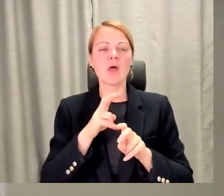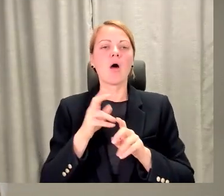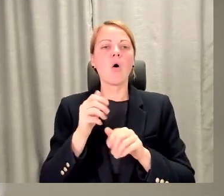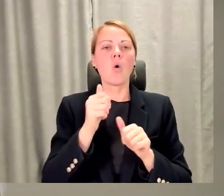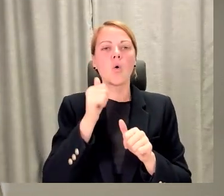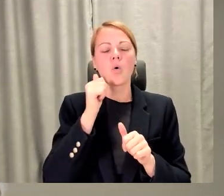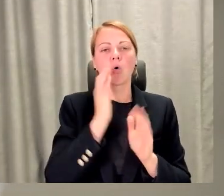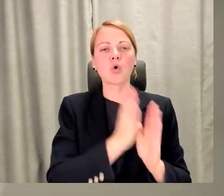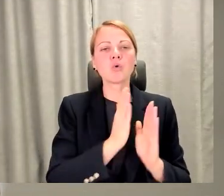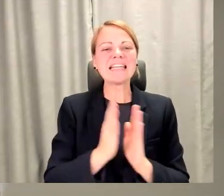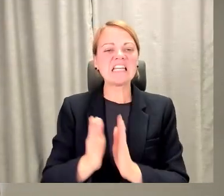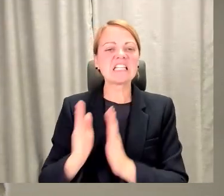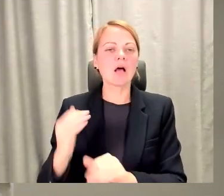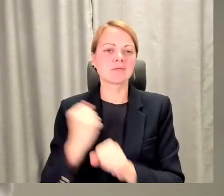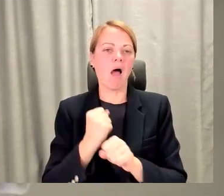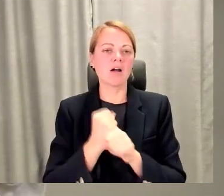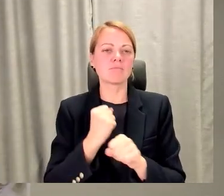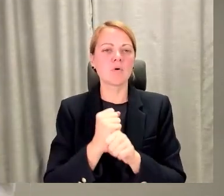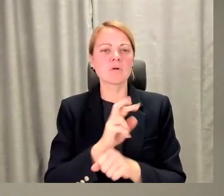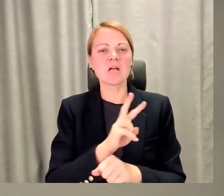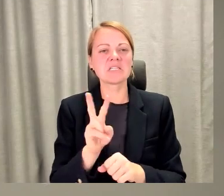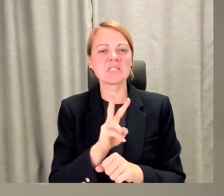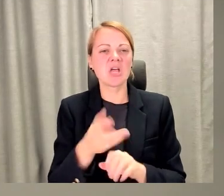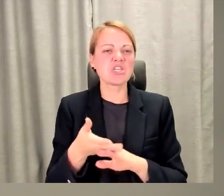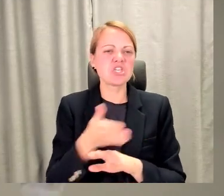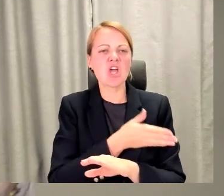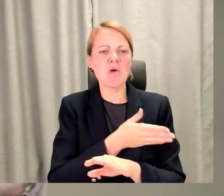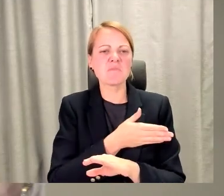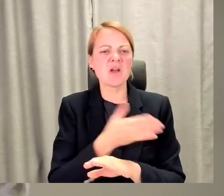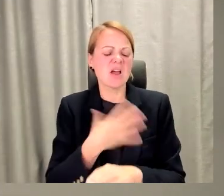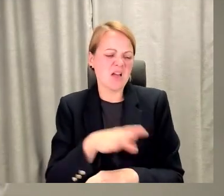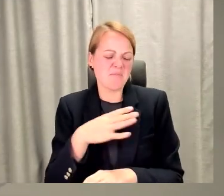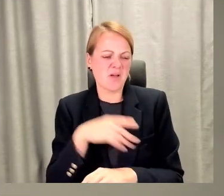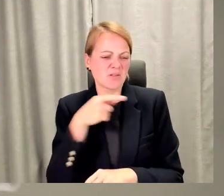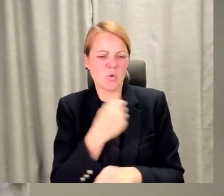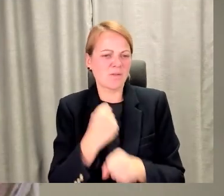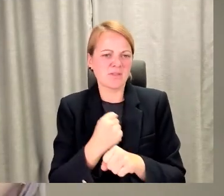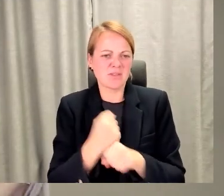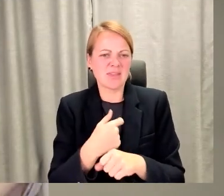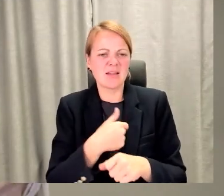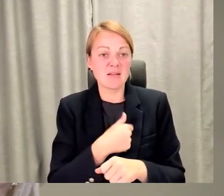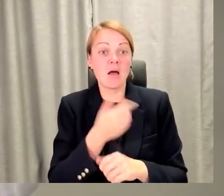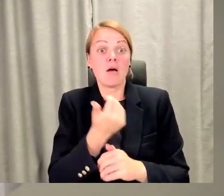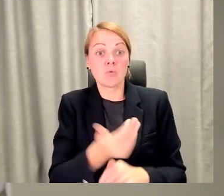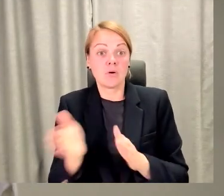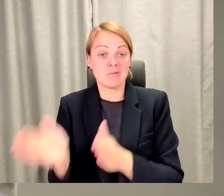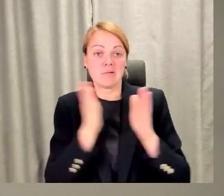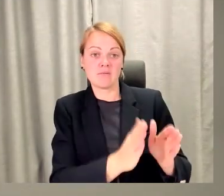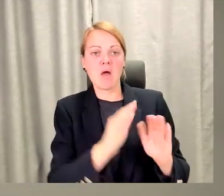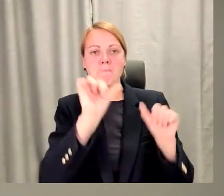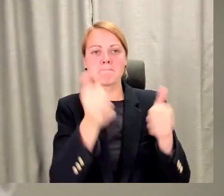tas, kas iepriekš bija, kāpēc es vispār to daru, to tagad var darīt mākslīgais intelekts.